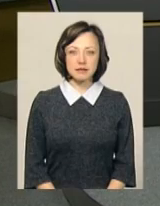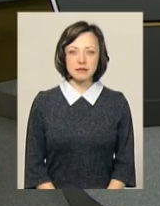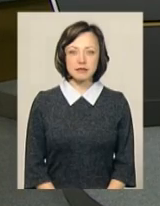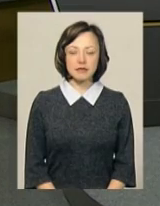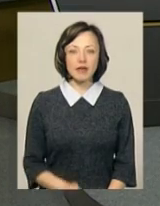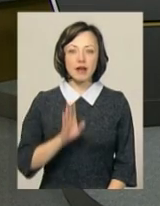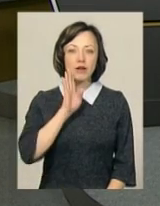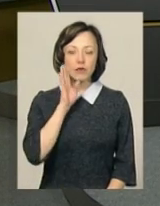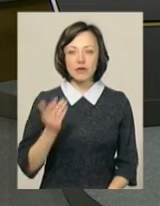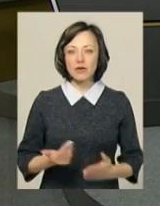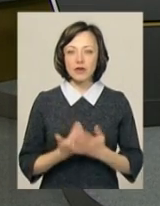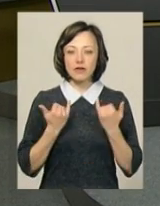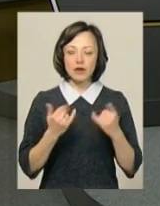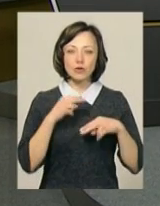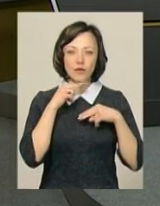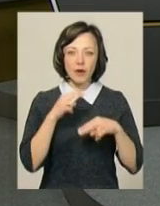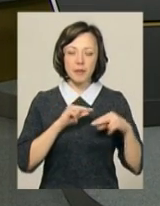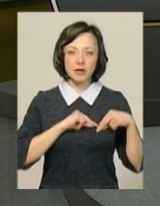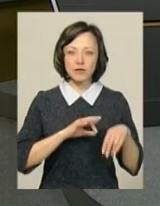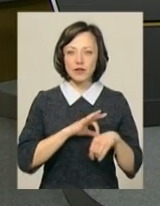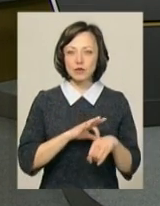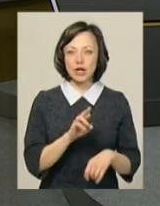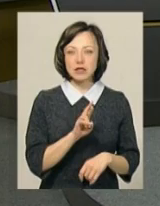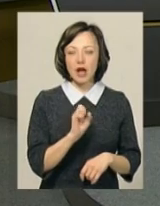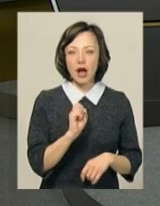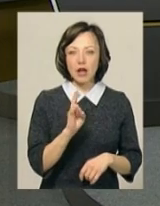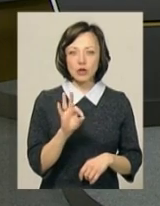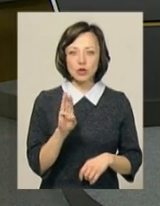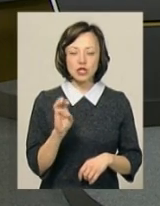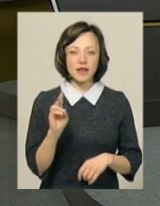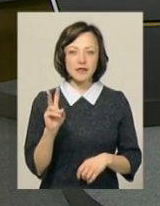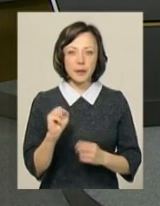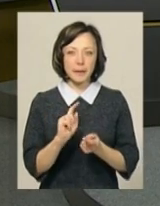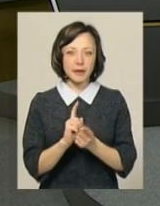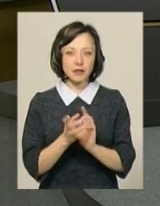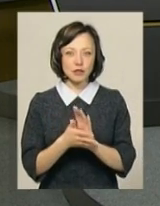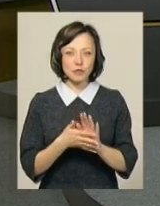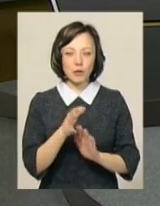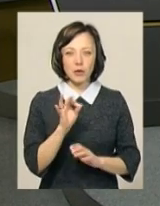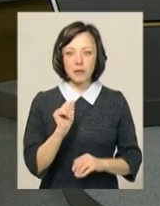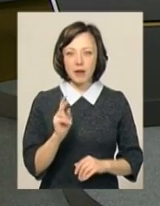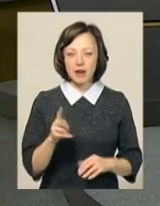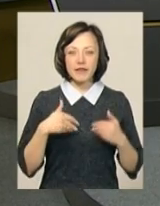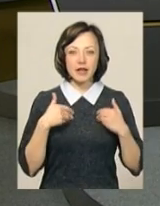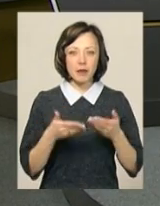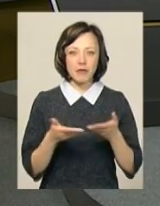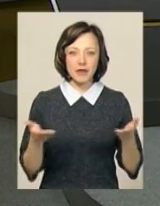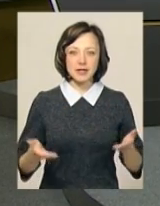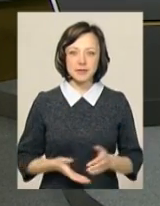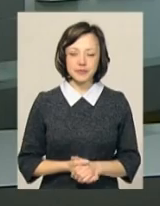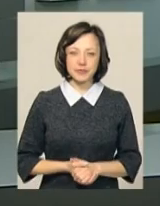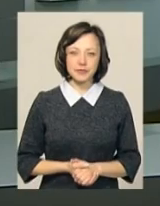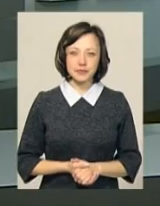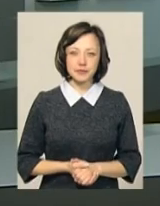Ранковий випуск новин до вашої уваги. В студії працюють ведуча Ярослава Антошевська, перекладач на жестову мову Ольга Рибак. Ми вітаємо вас.